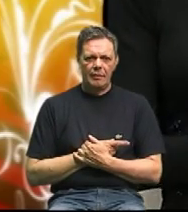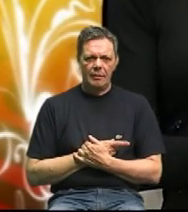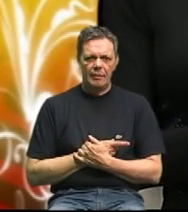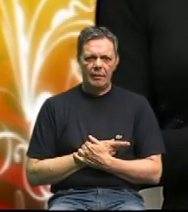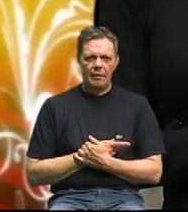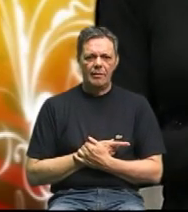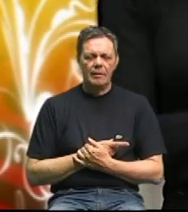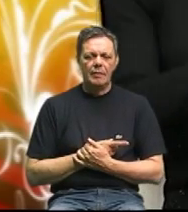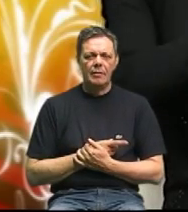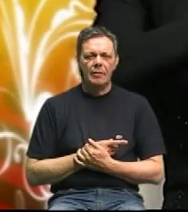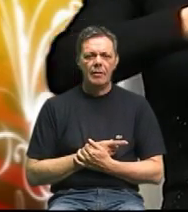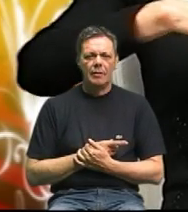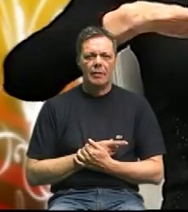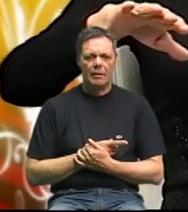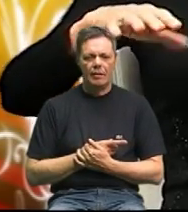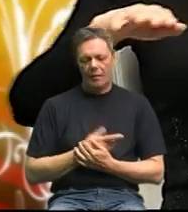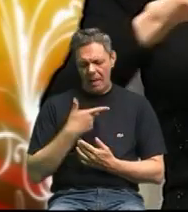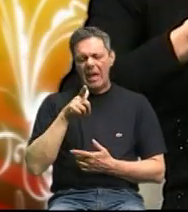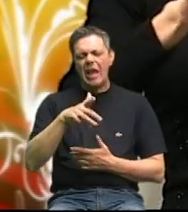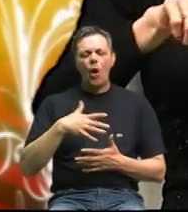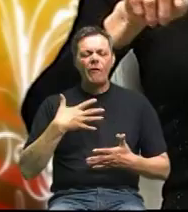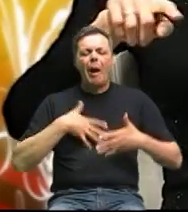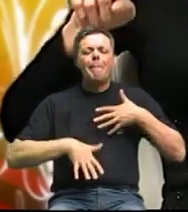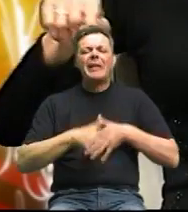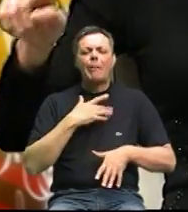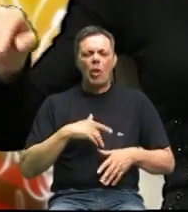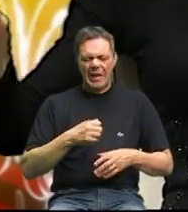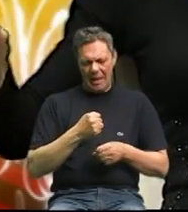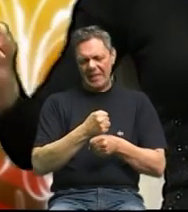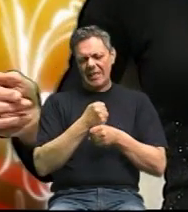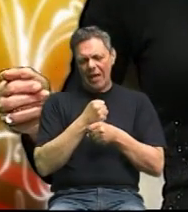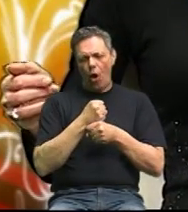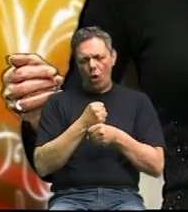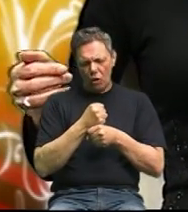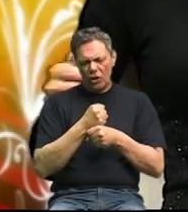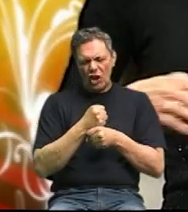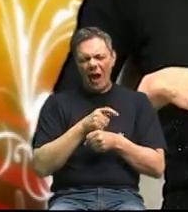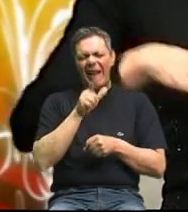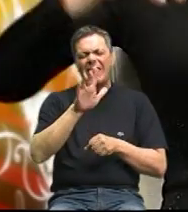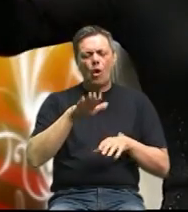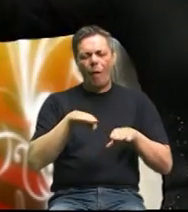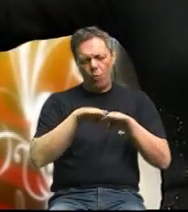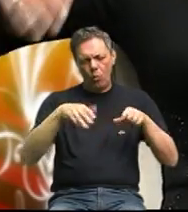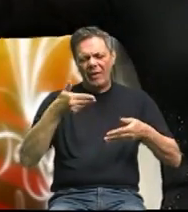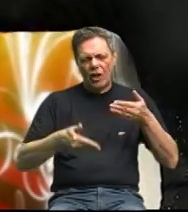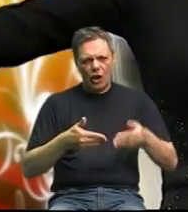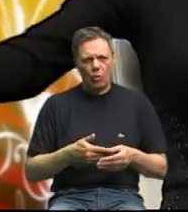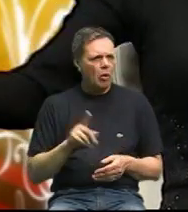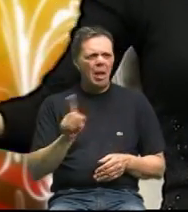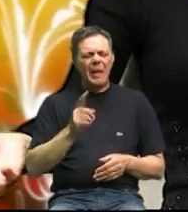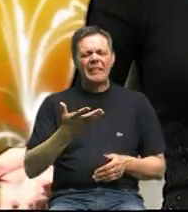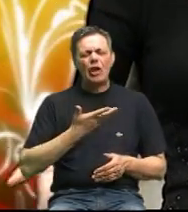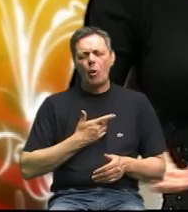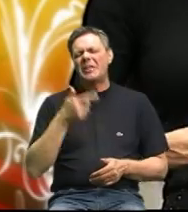ih metabolizme održava se u ovej visine težini nikada ne dobije 20